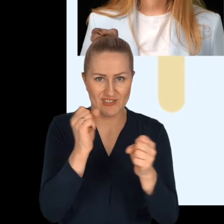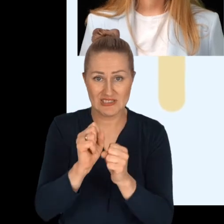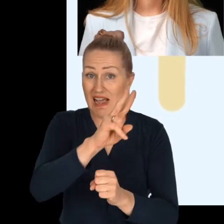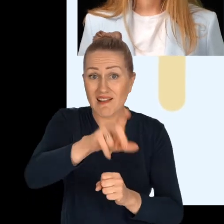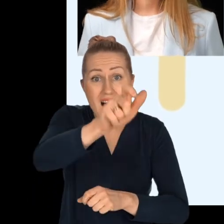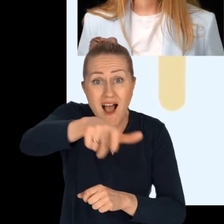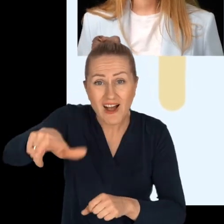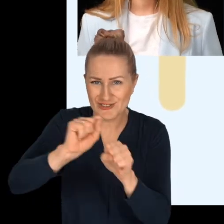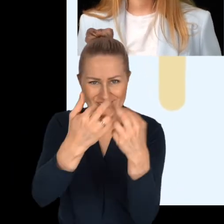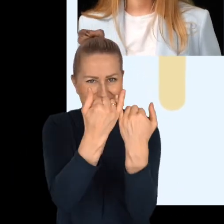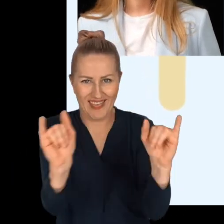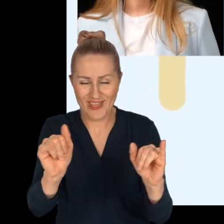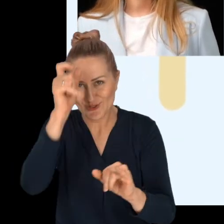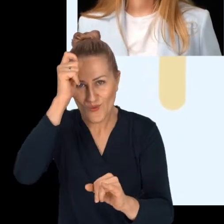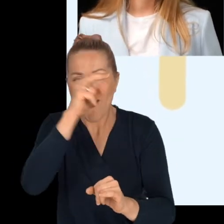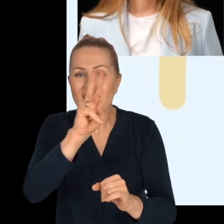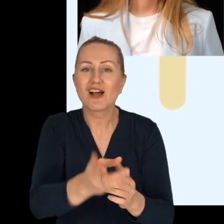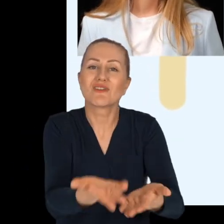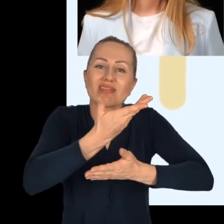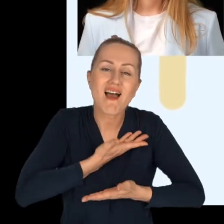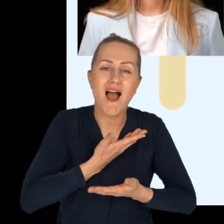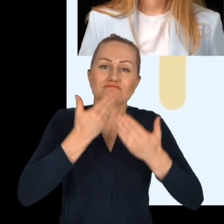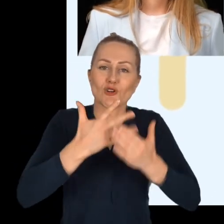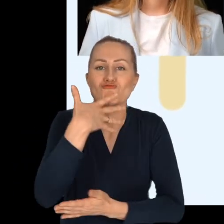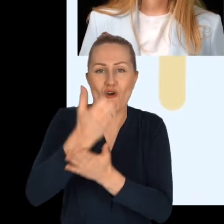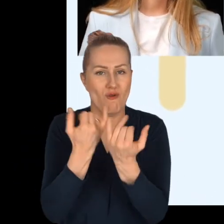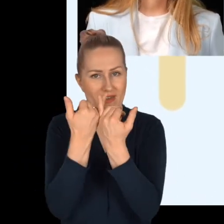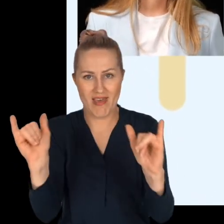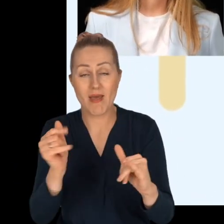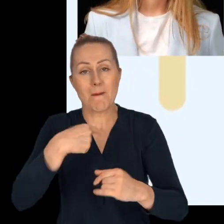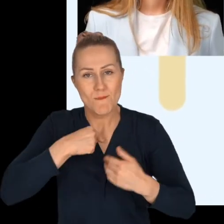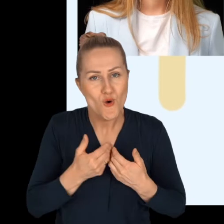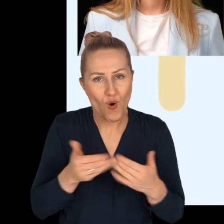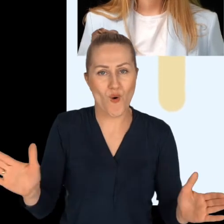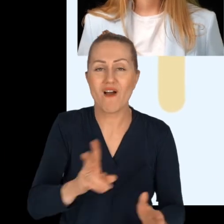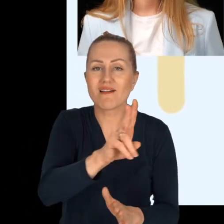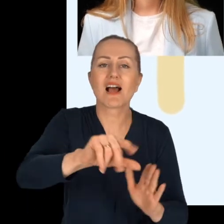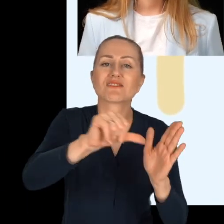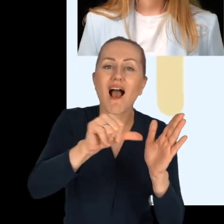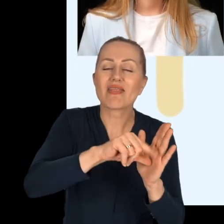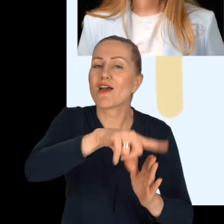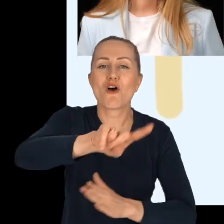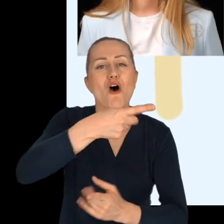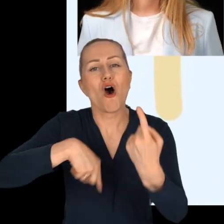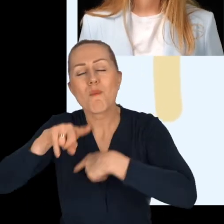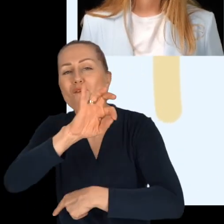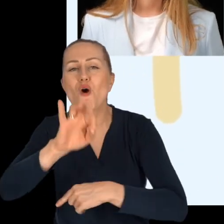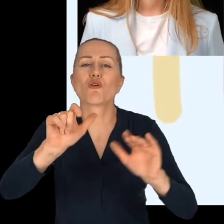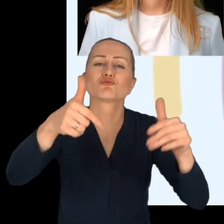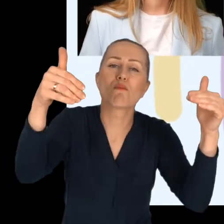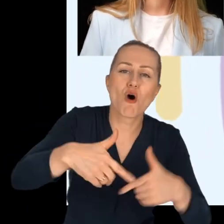z nas jest inny i każdy może wnieść do tej organizacji coś innego. Jesteśmy też bardzo otwarci na to, aby kandydaci mówili nam o swoich